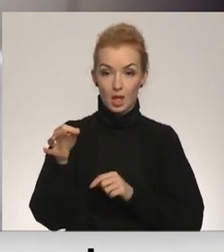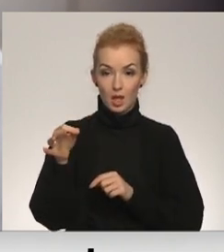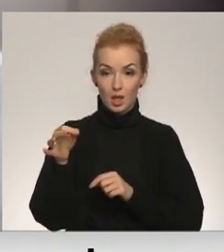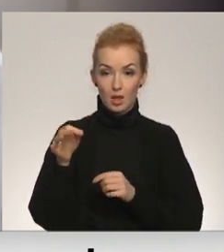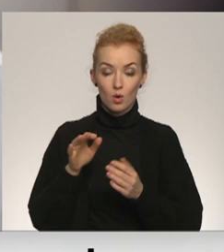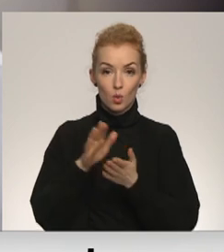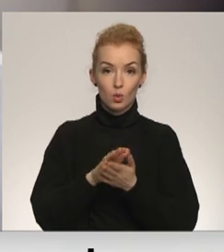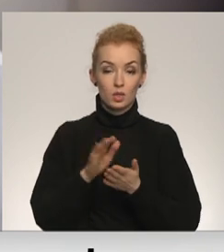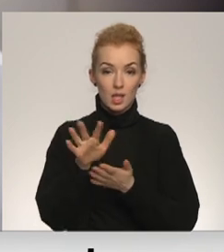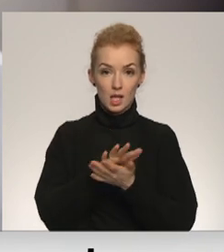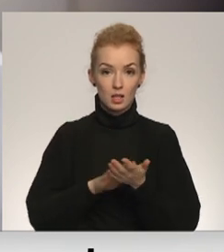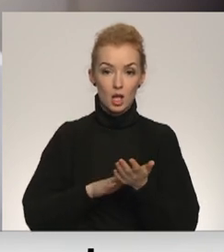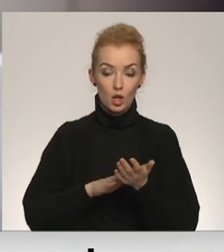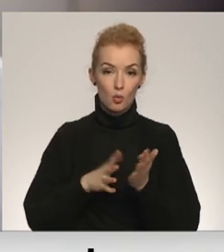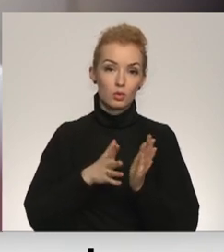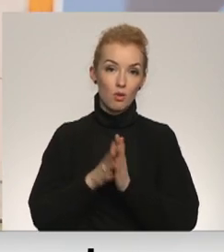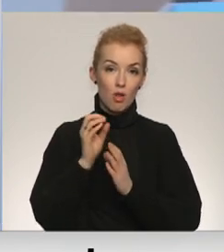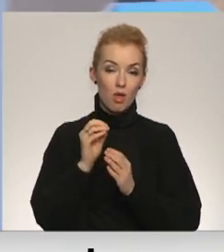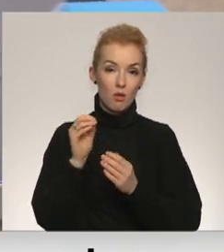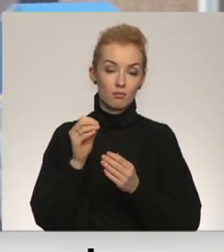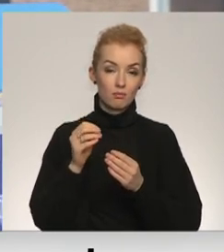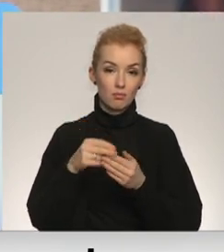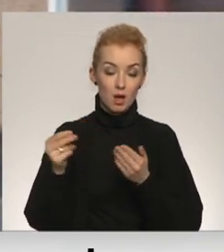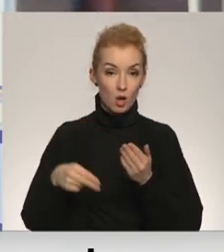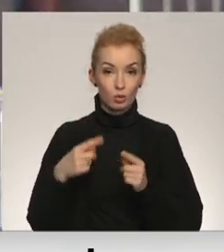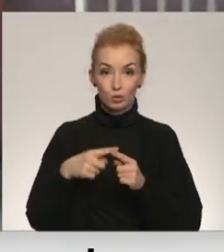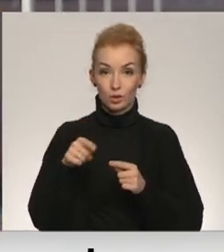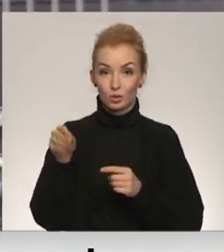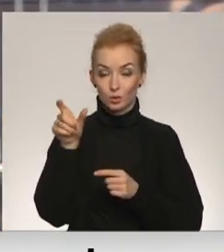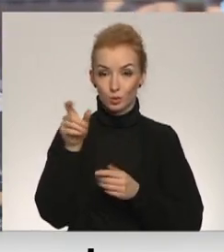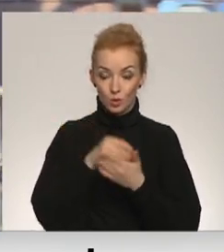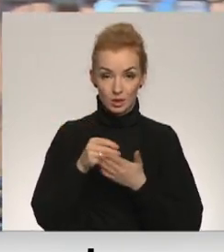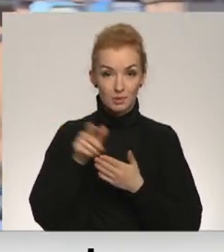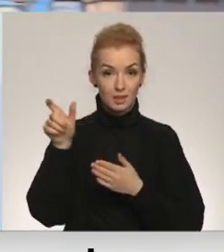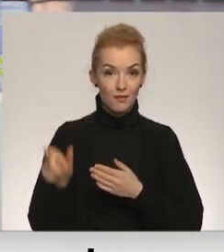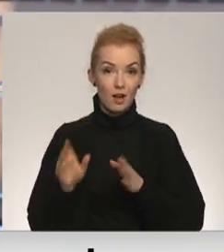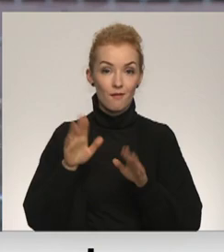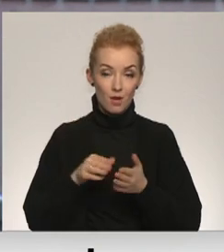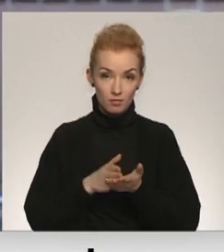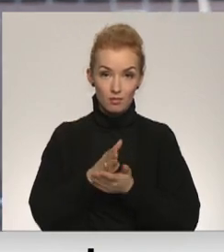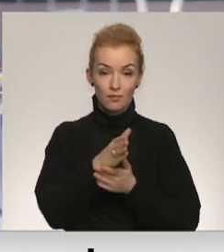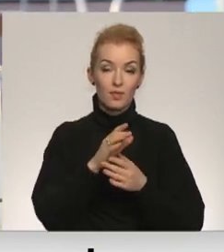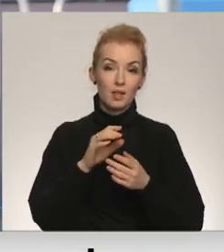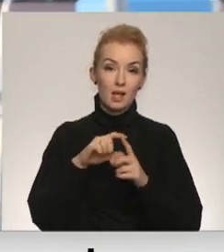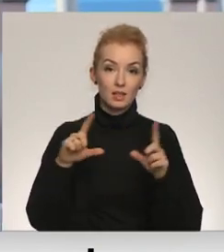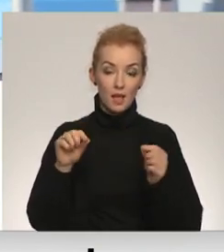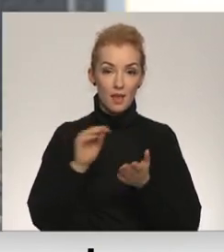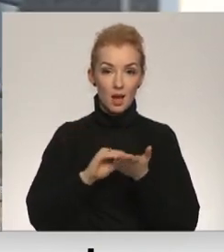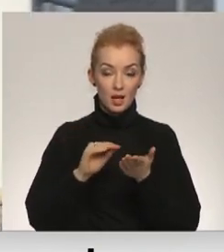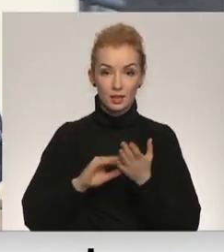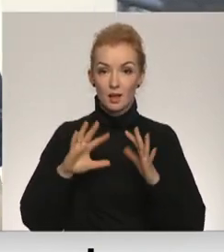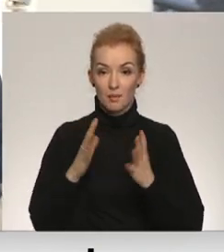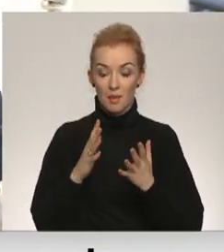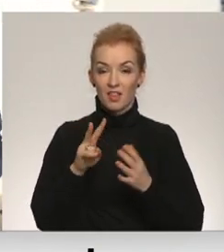iesniegumu ar elektroniskās sazīmēs kanāla sarpiencību. Tas nozīmē, ka iedzīvotāji arī turpmāk varēs vērsties iestādē rakstiski. Taču